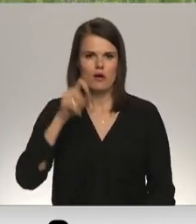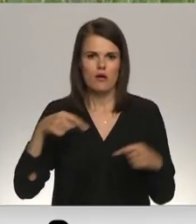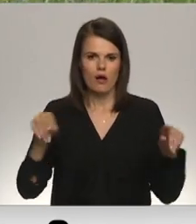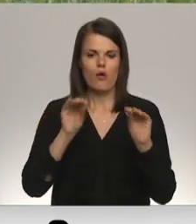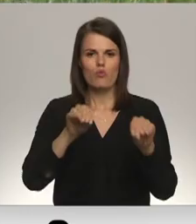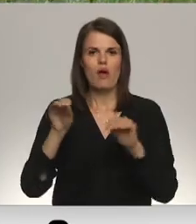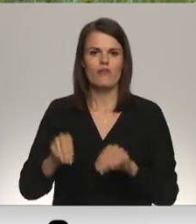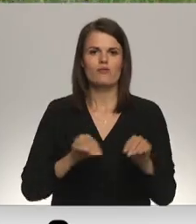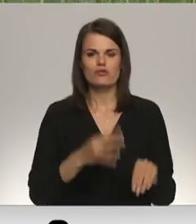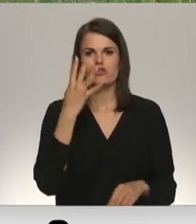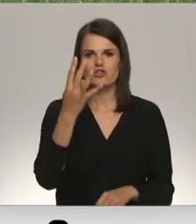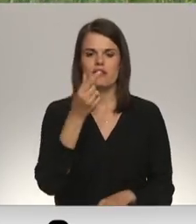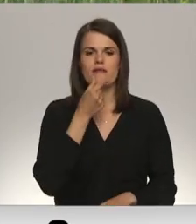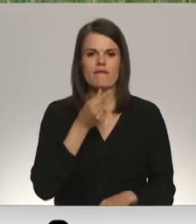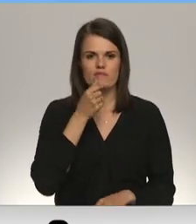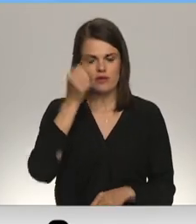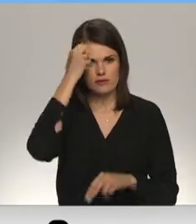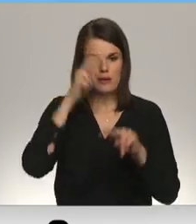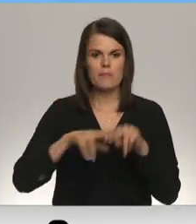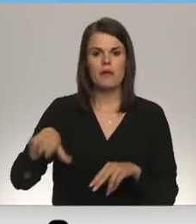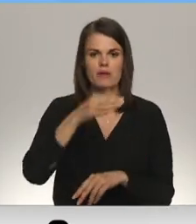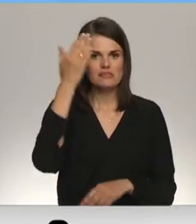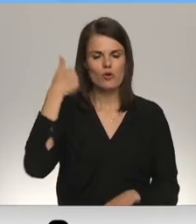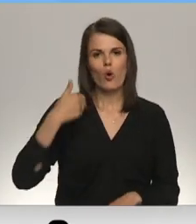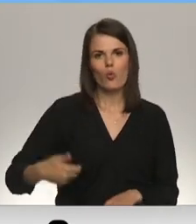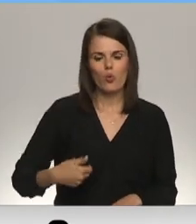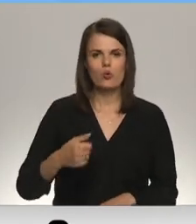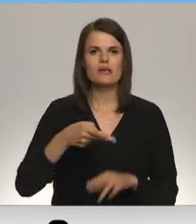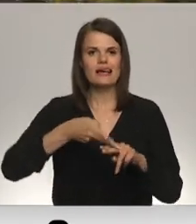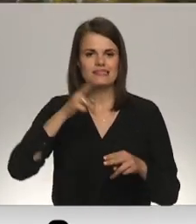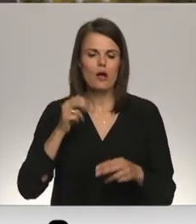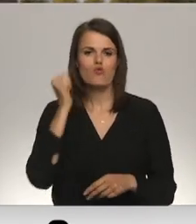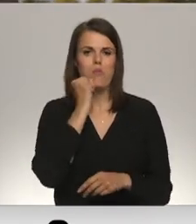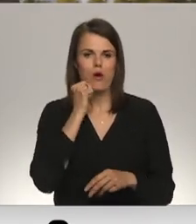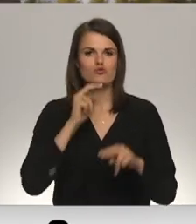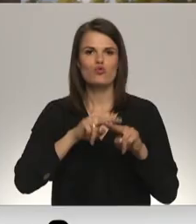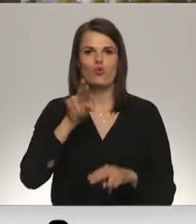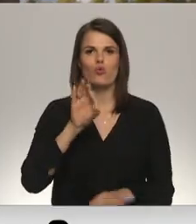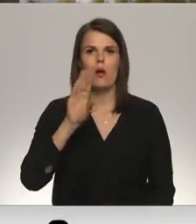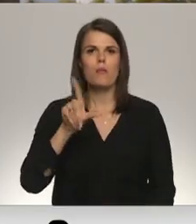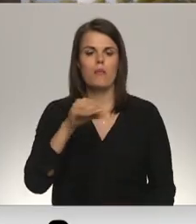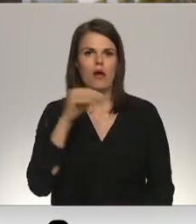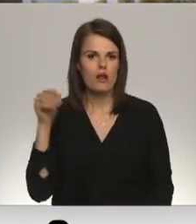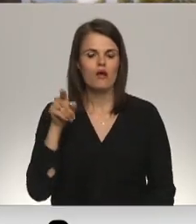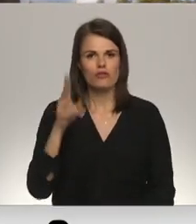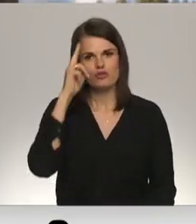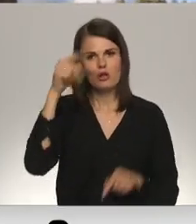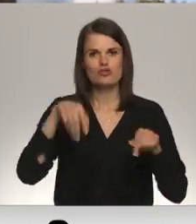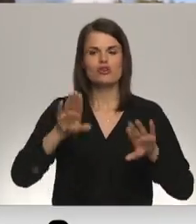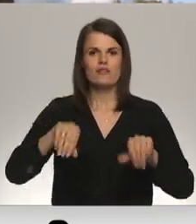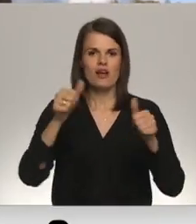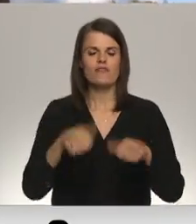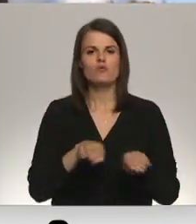novietoti četri ļeņina piemenekļi, kas savulaik bijuši kuldīgā, saldū, bauskā un dobelē. Viņš ir pārliecināts, ka te varētu veidot līdzīgu